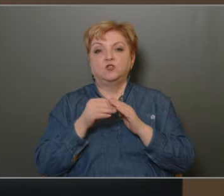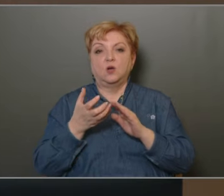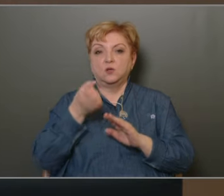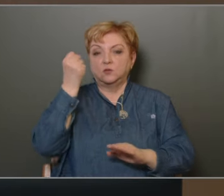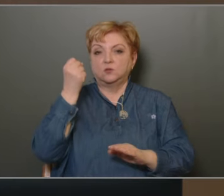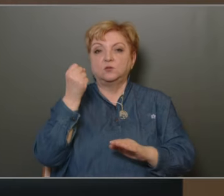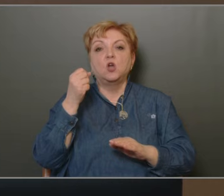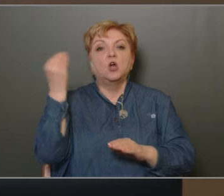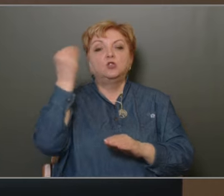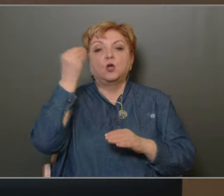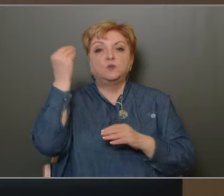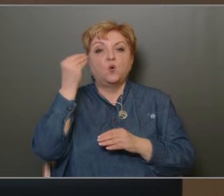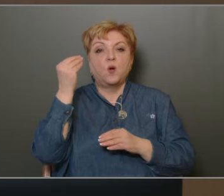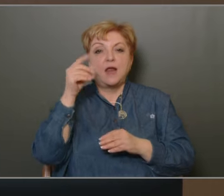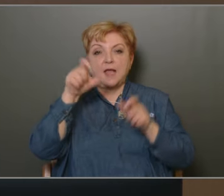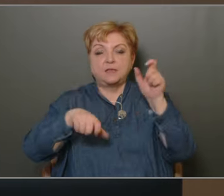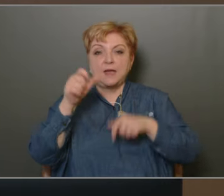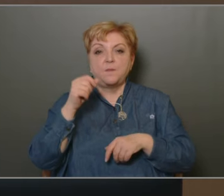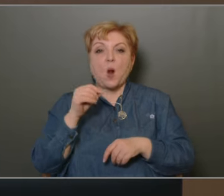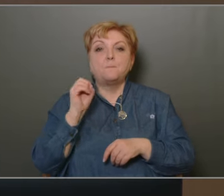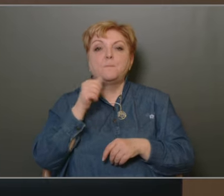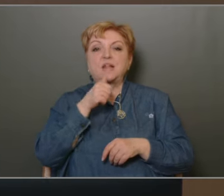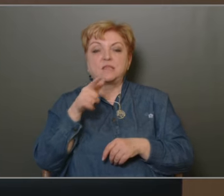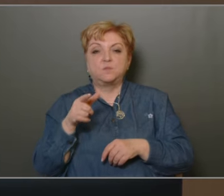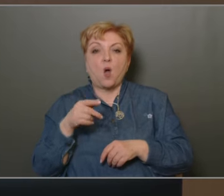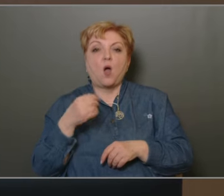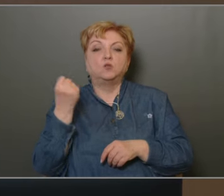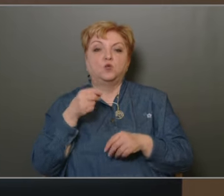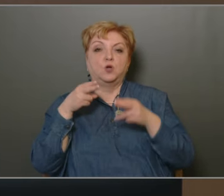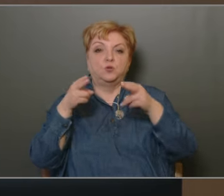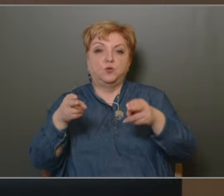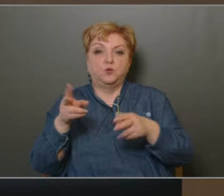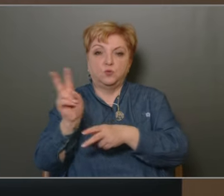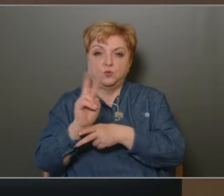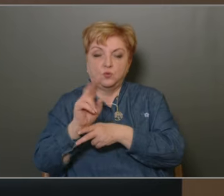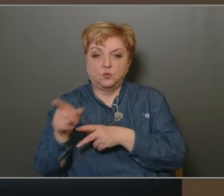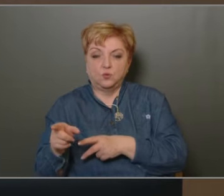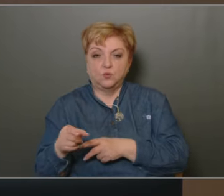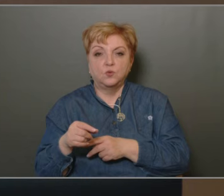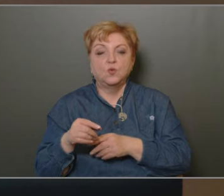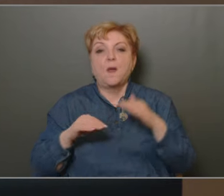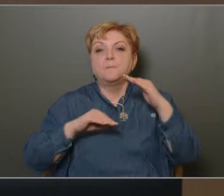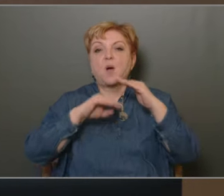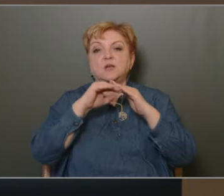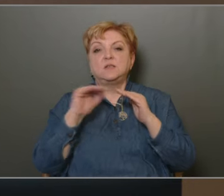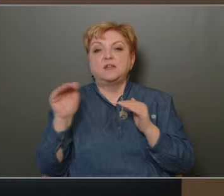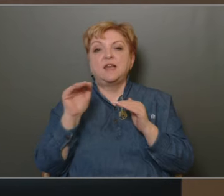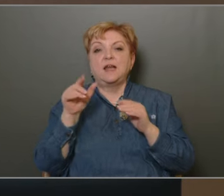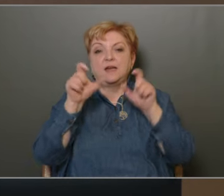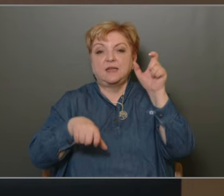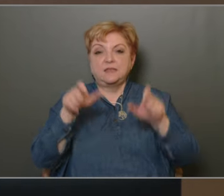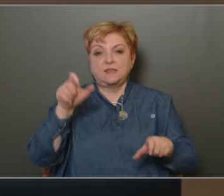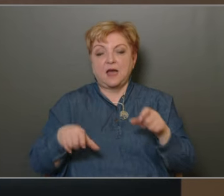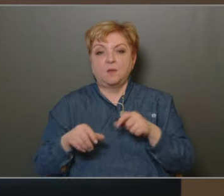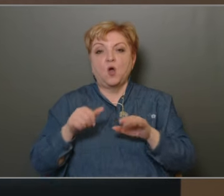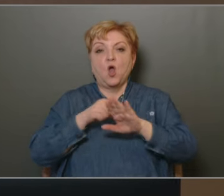tanulói létszámnak a PRIZMA, Tózsa György úti feladatellátási helyén felvehető maximális gyermeklétszám